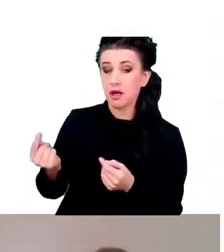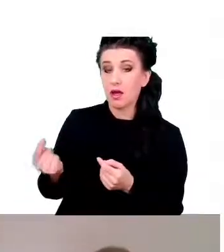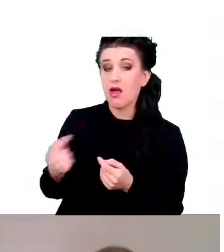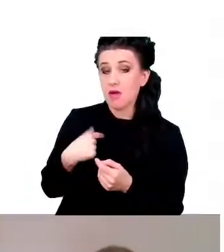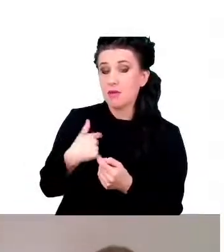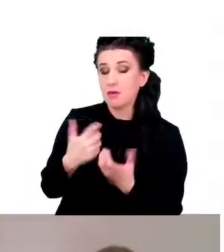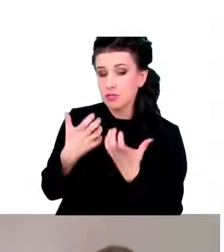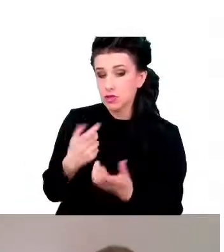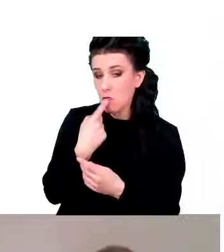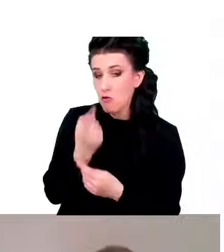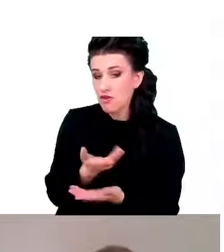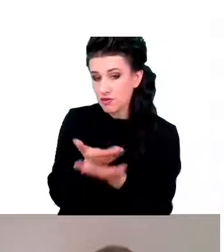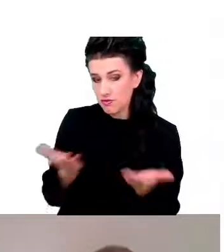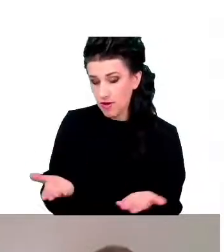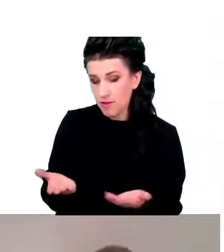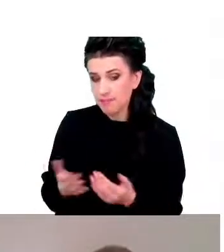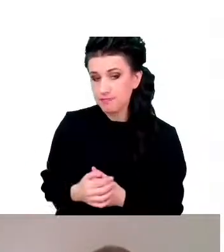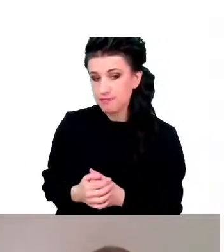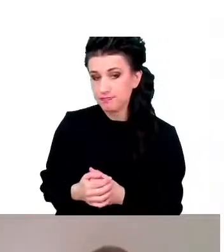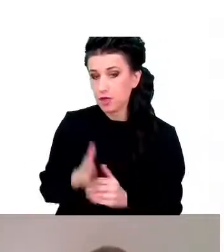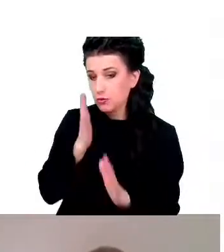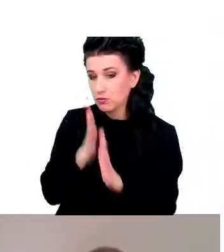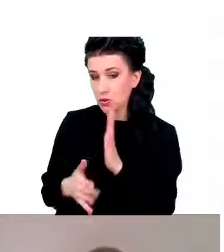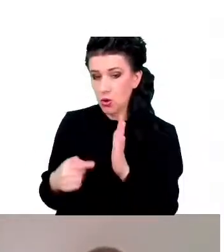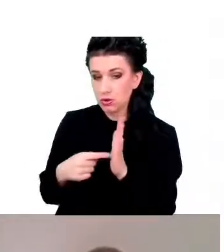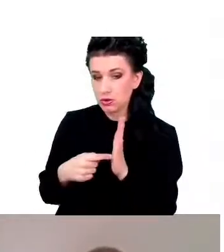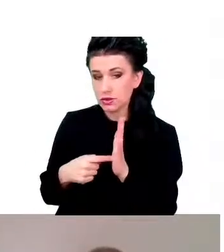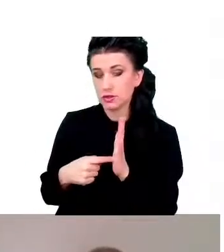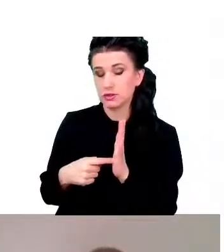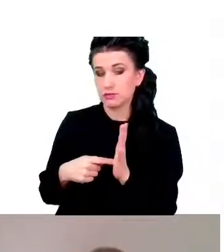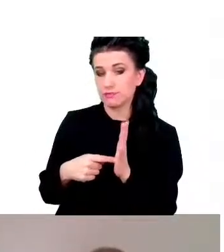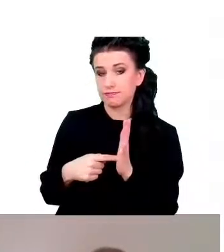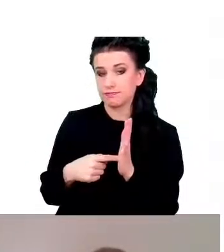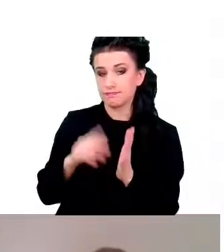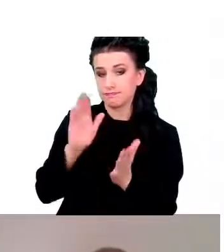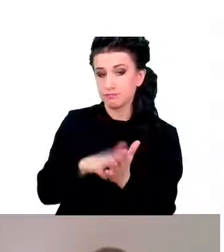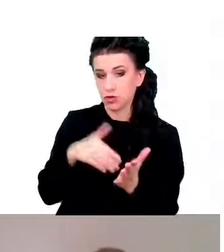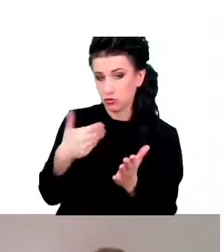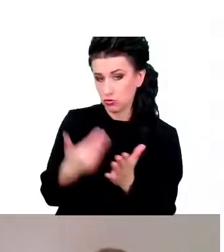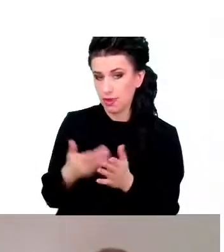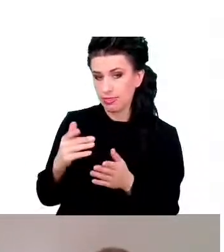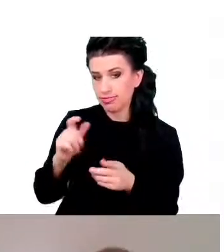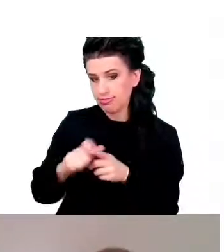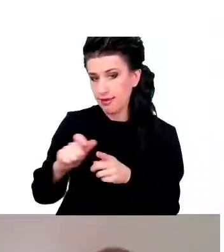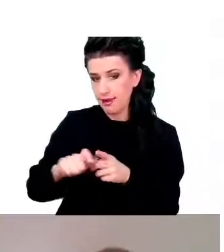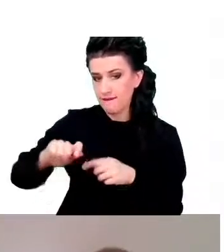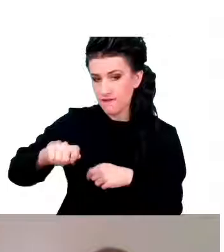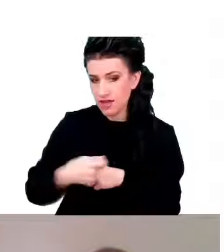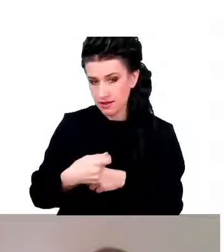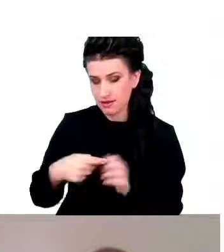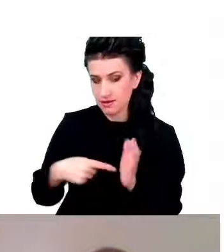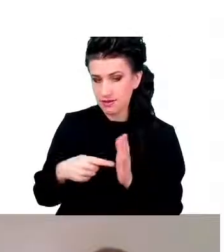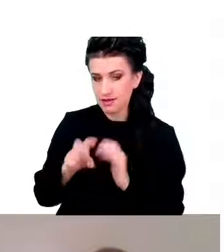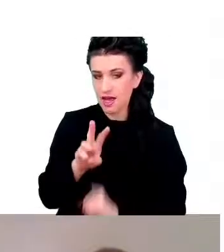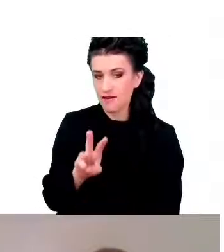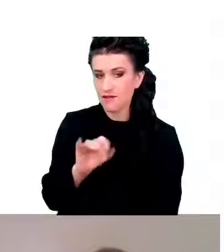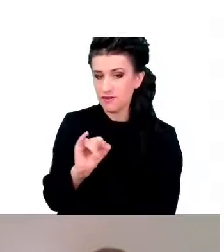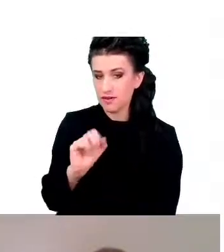prosty, prostą definicję starzenia zaczerpniętą z Wikipedii.